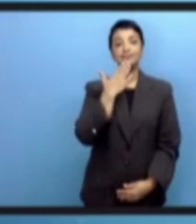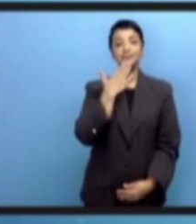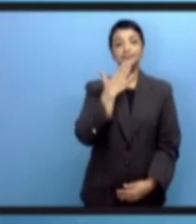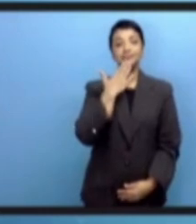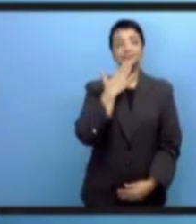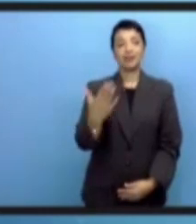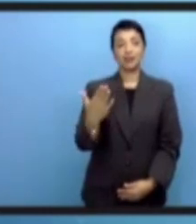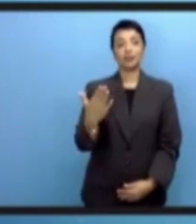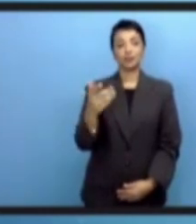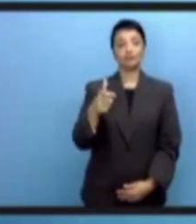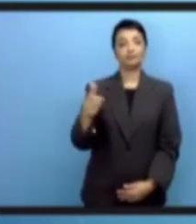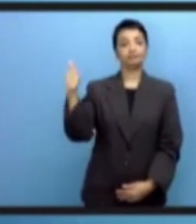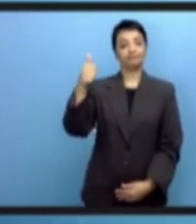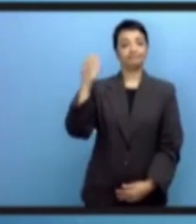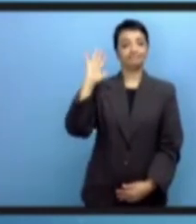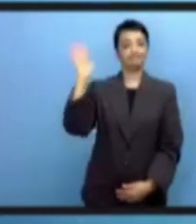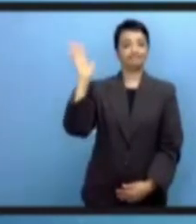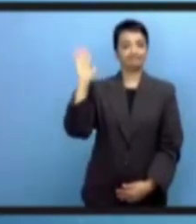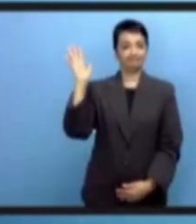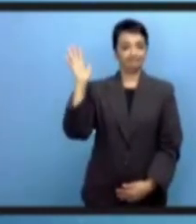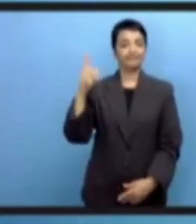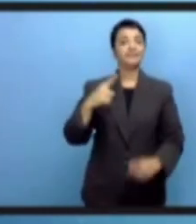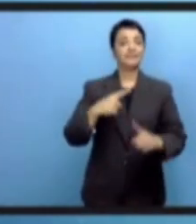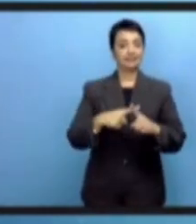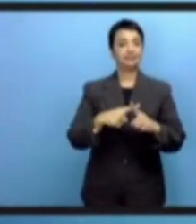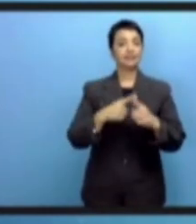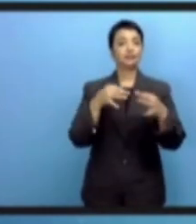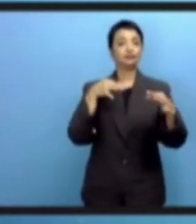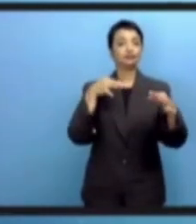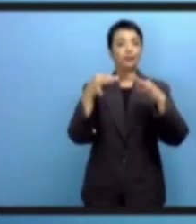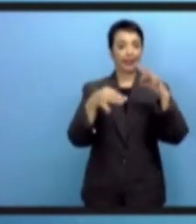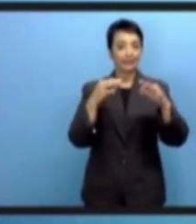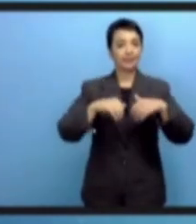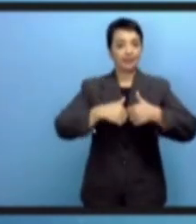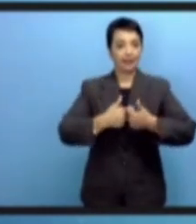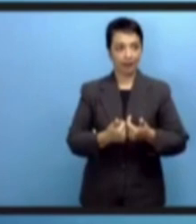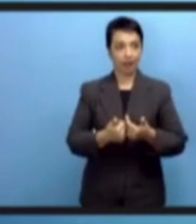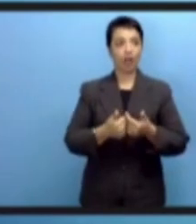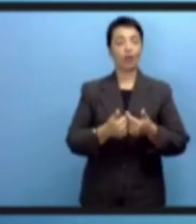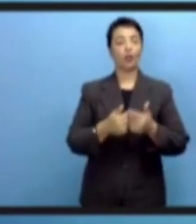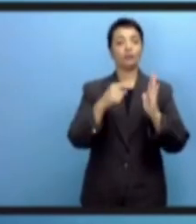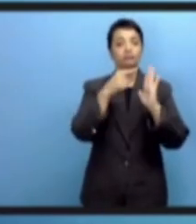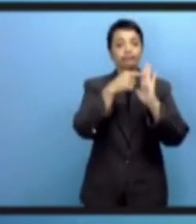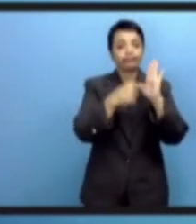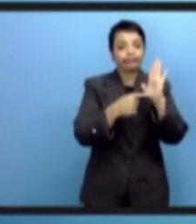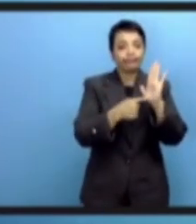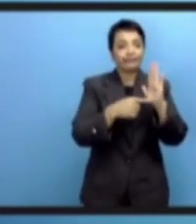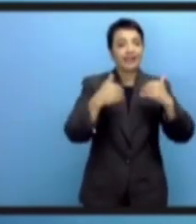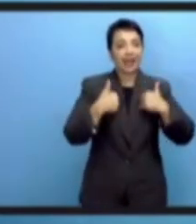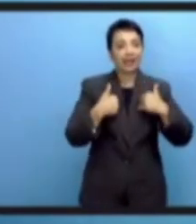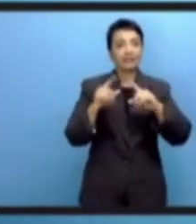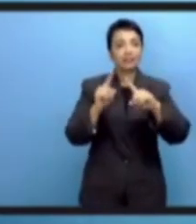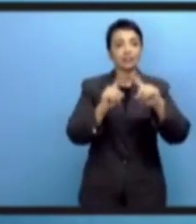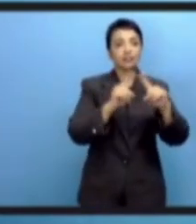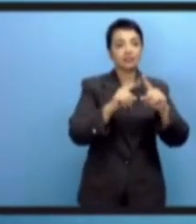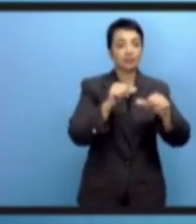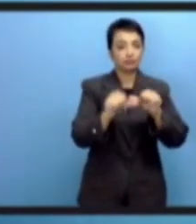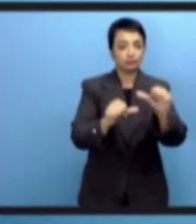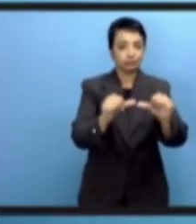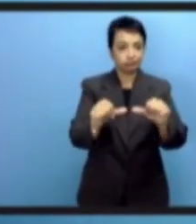Благодарю вас, господин посол по вопросам